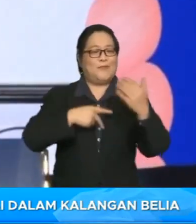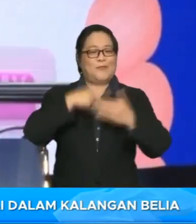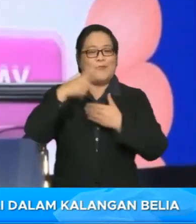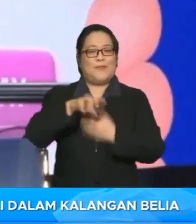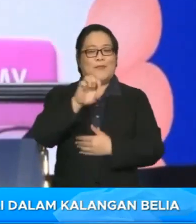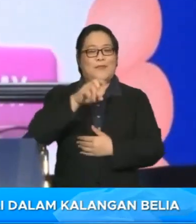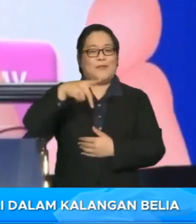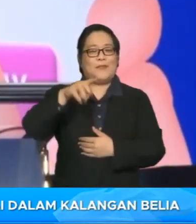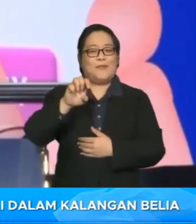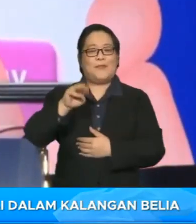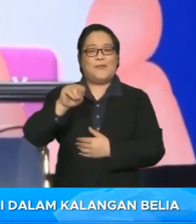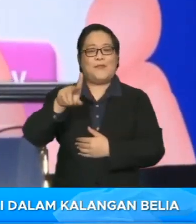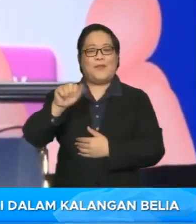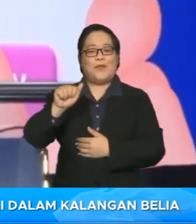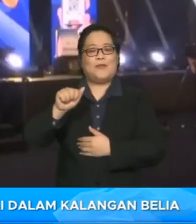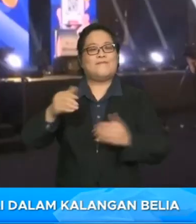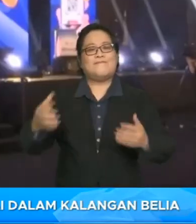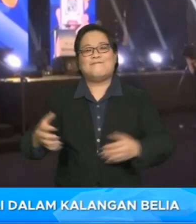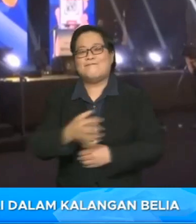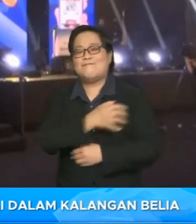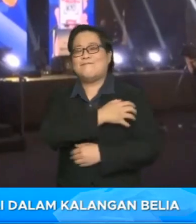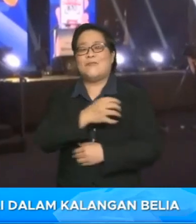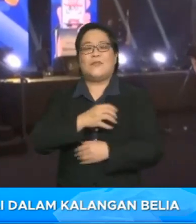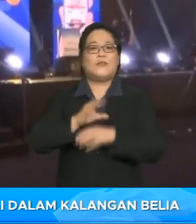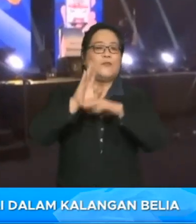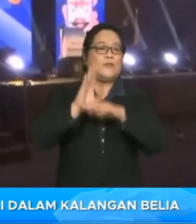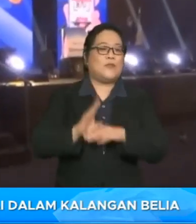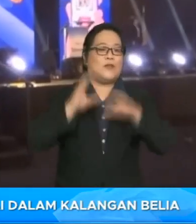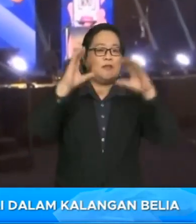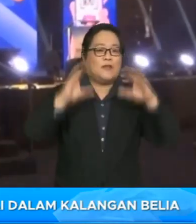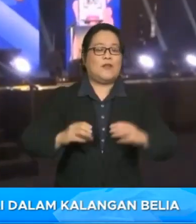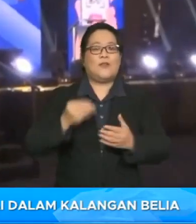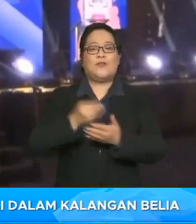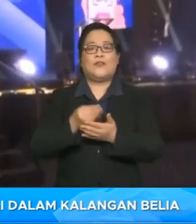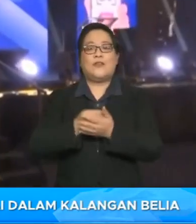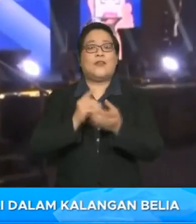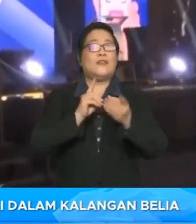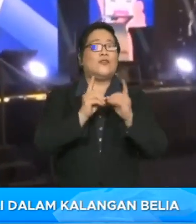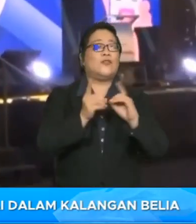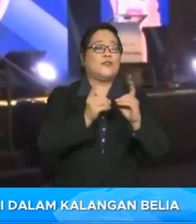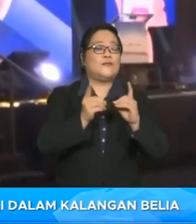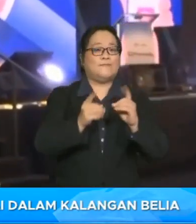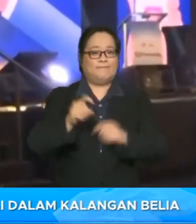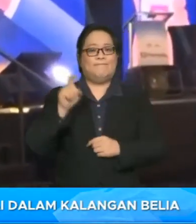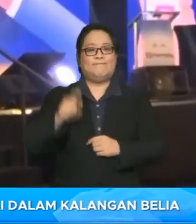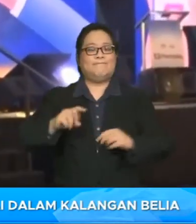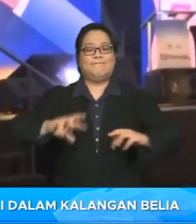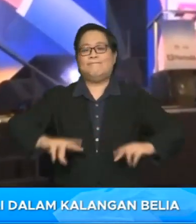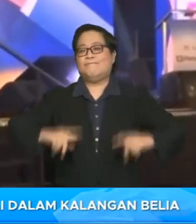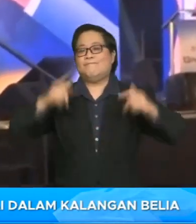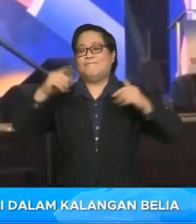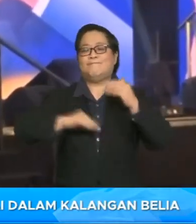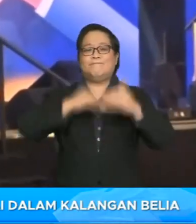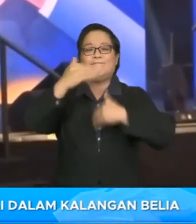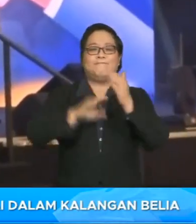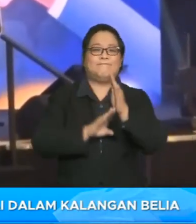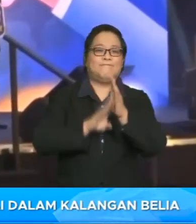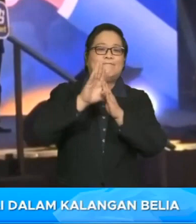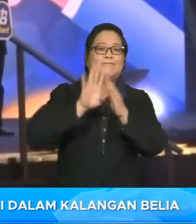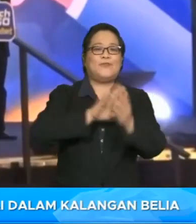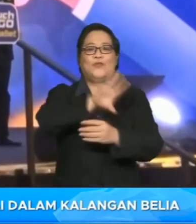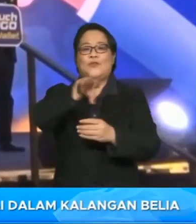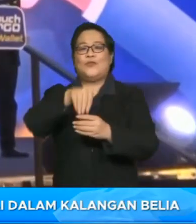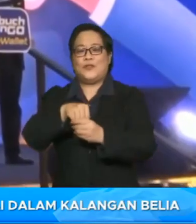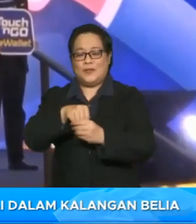e-pemula ini akan terus memperkasa dan membudayakan sistem keuangan digital bagi memastikan kemajuan yang inklusif buat